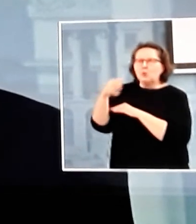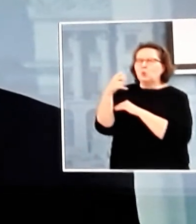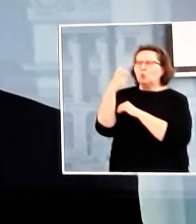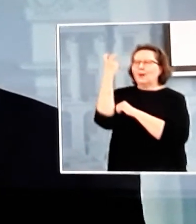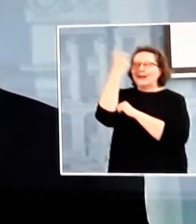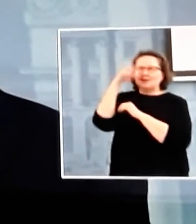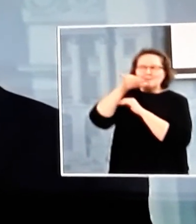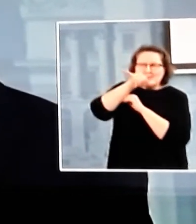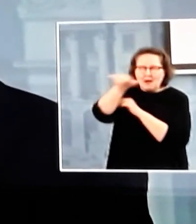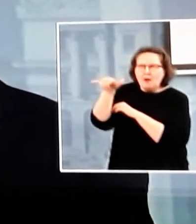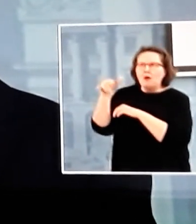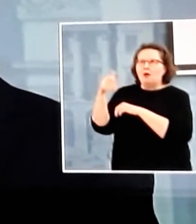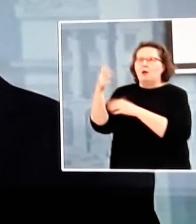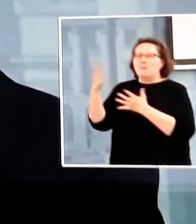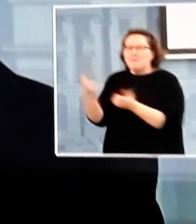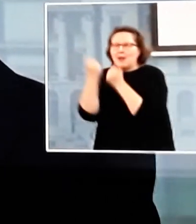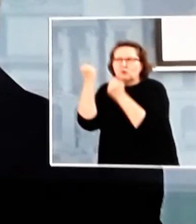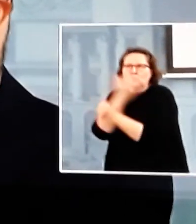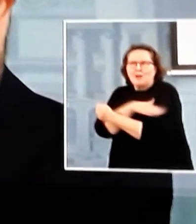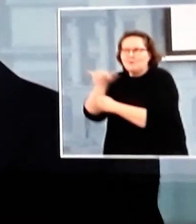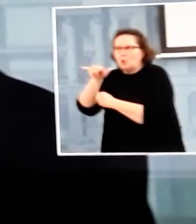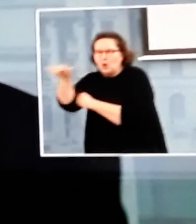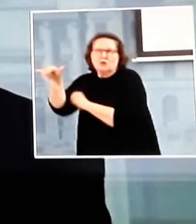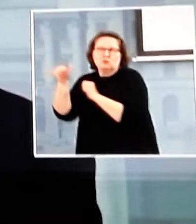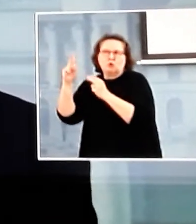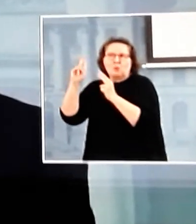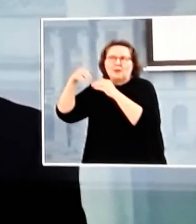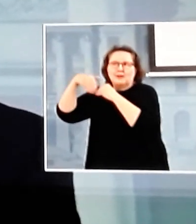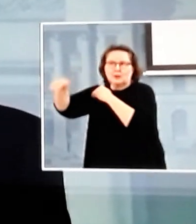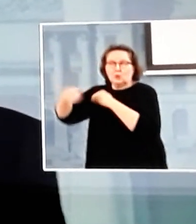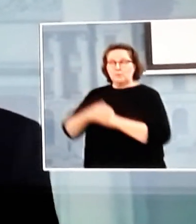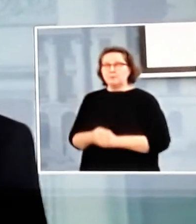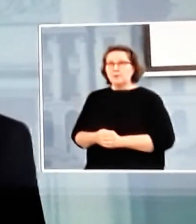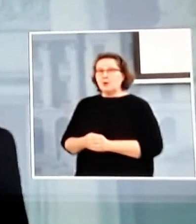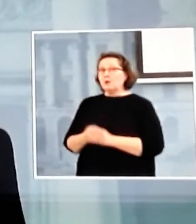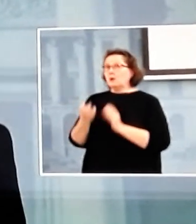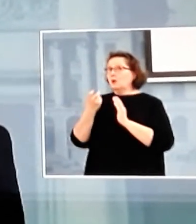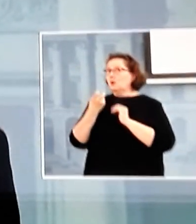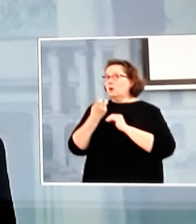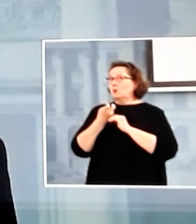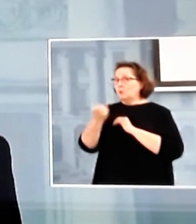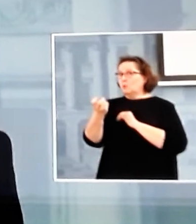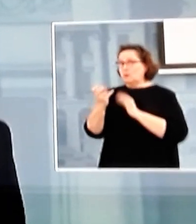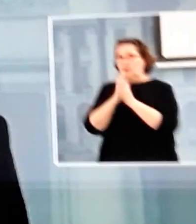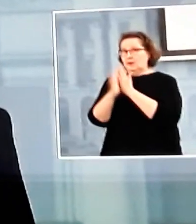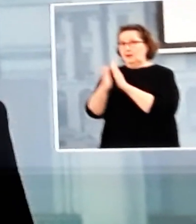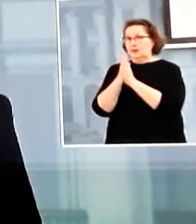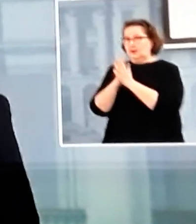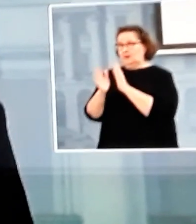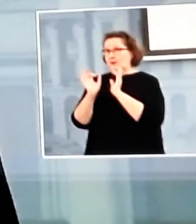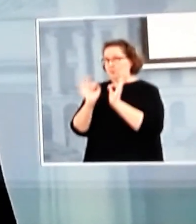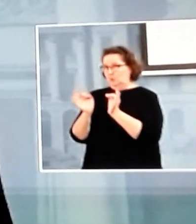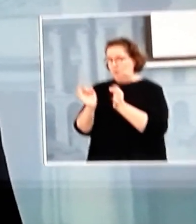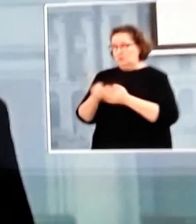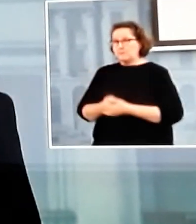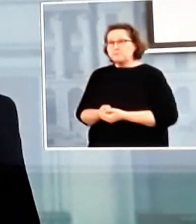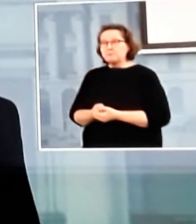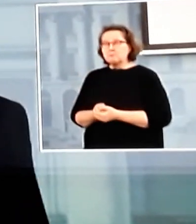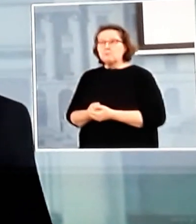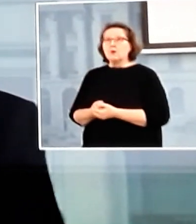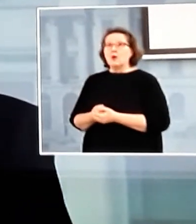entisellään. Rautatieliikenteen osalta nämä rajoitteet ovat johtaneet siihen, että